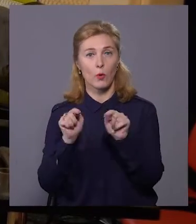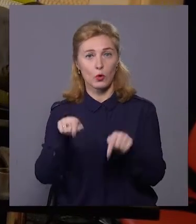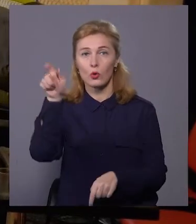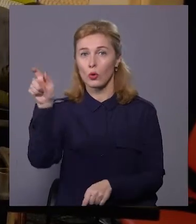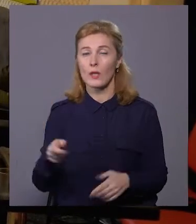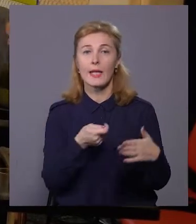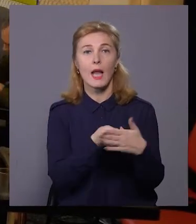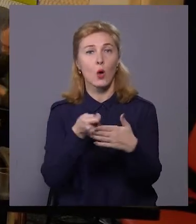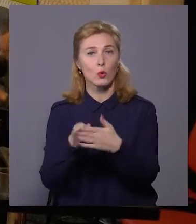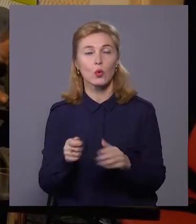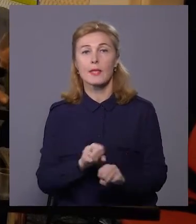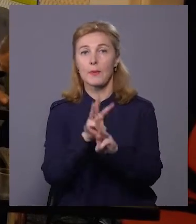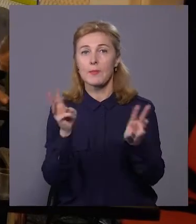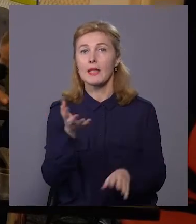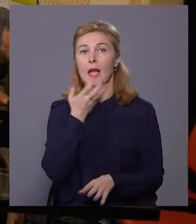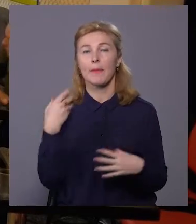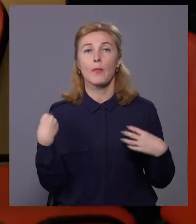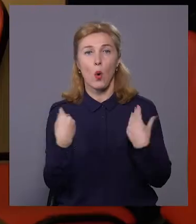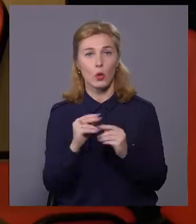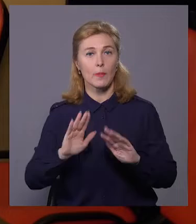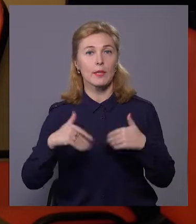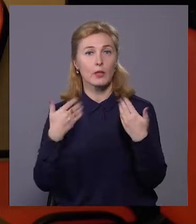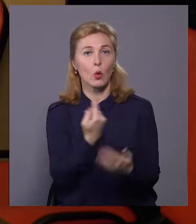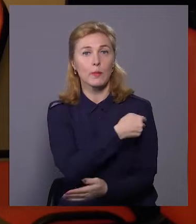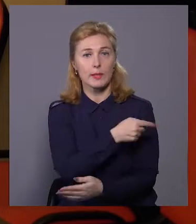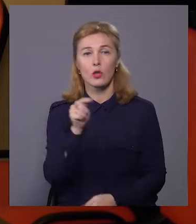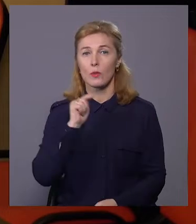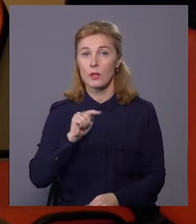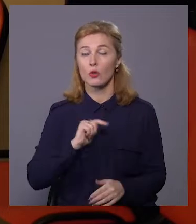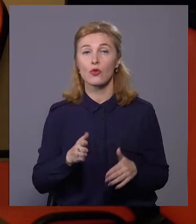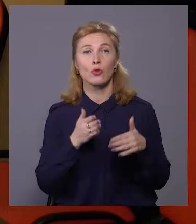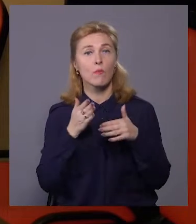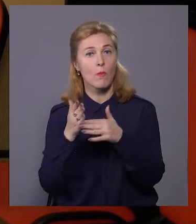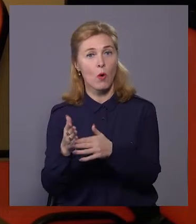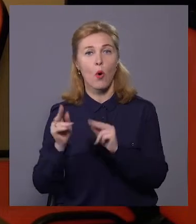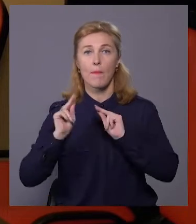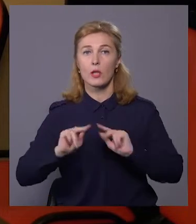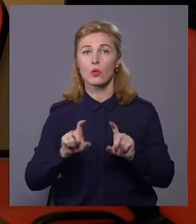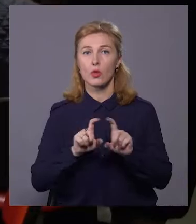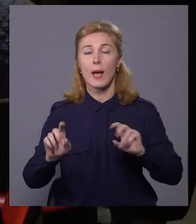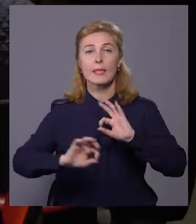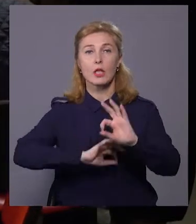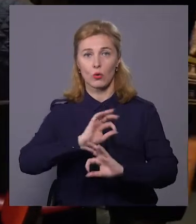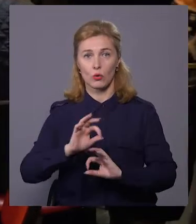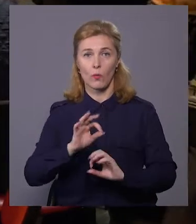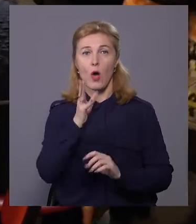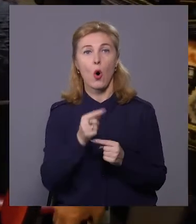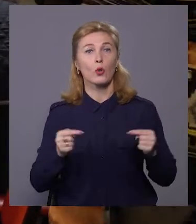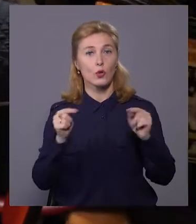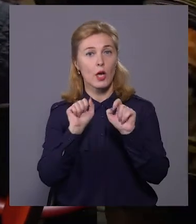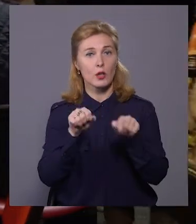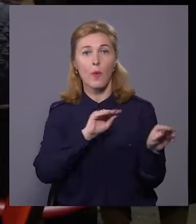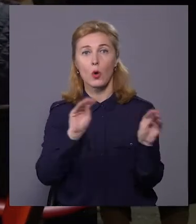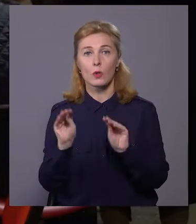людей нагодують, забезпечать теплим одягом, нададуть медичну та психологічну допомогу. Працює штаб цілодобово. Одночасно може